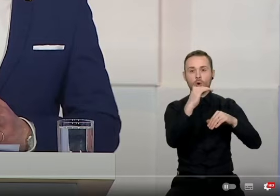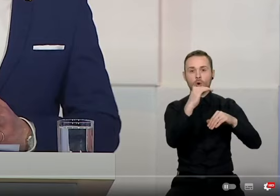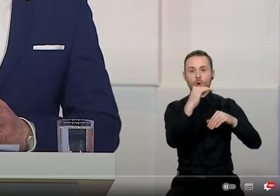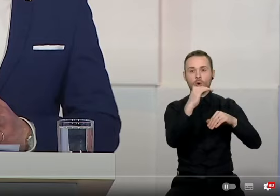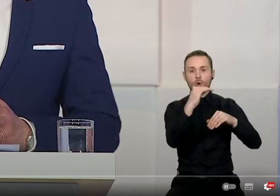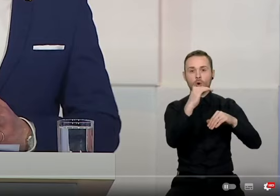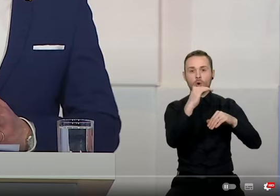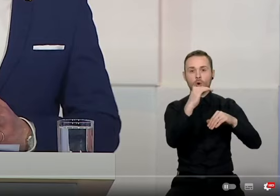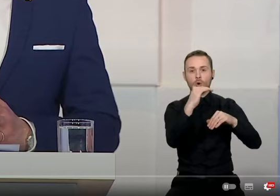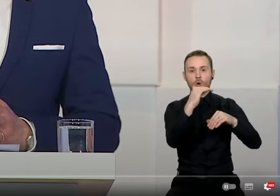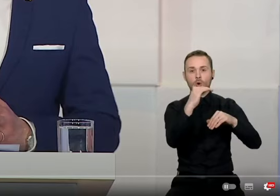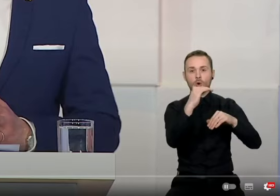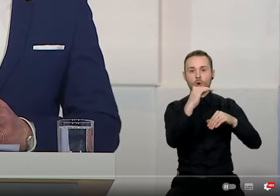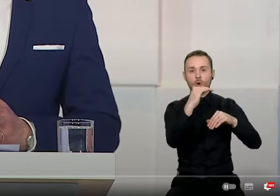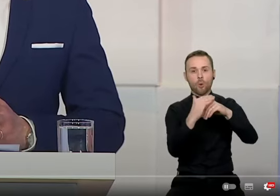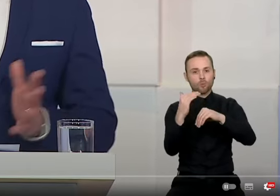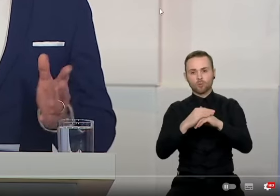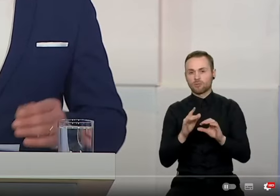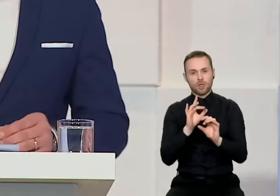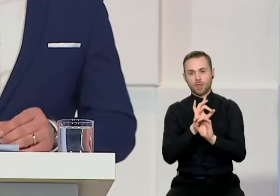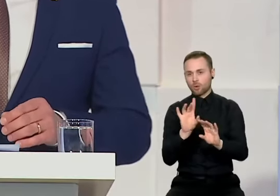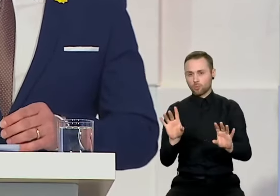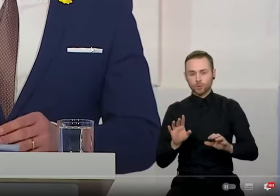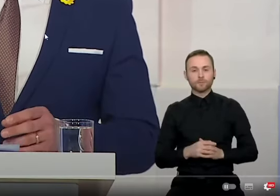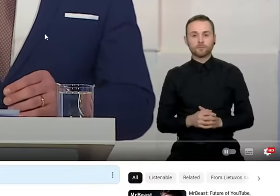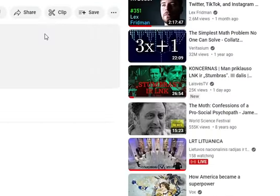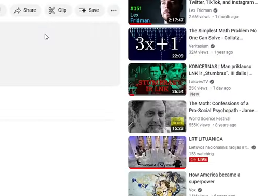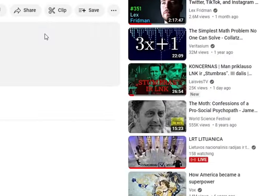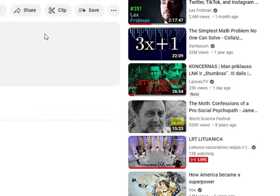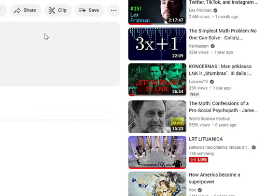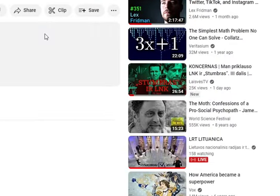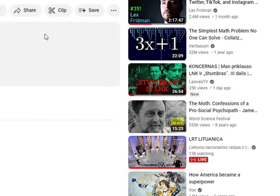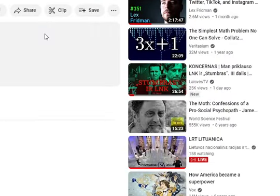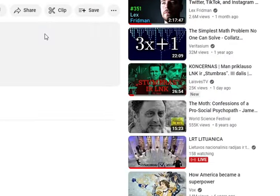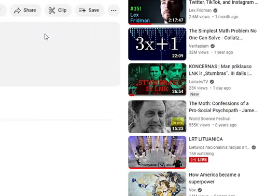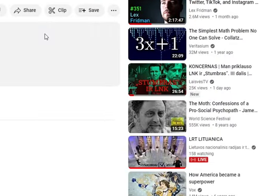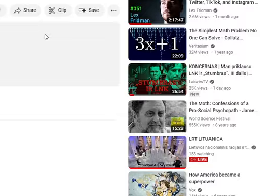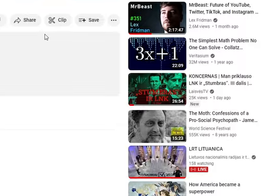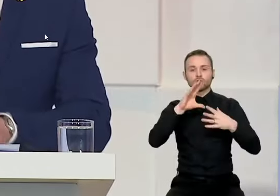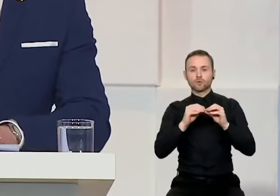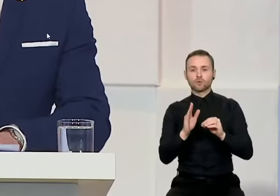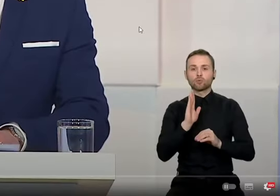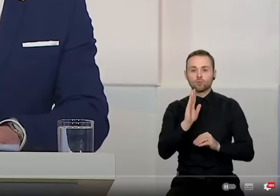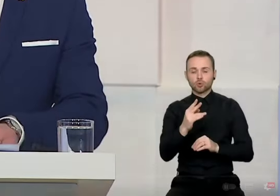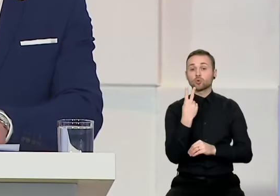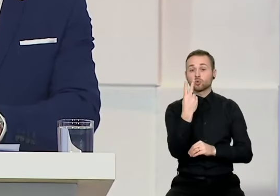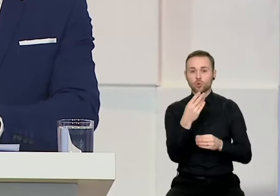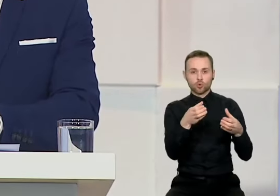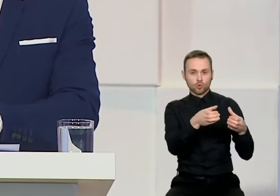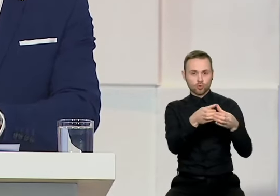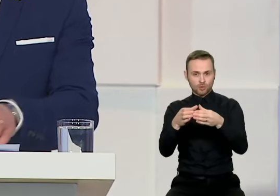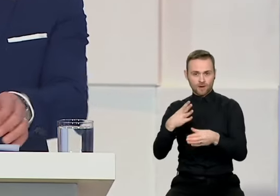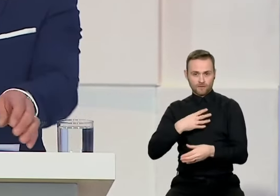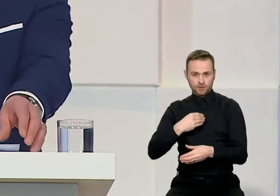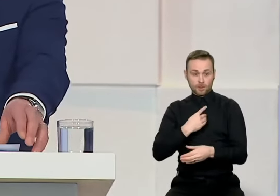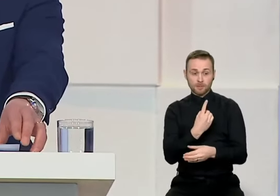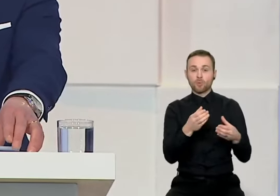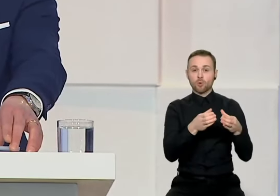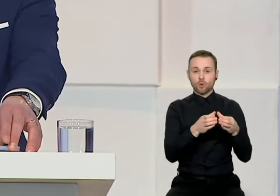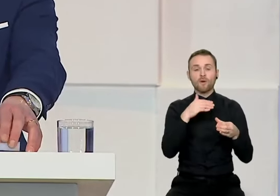Kodėl niekur nerašo tada? Burtai taip pat lėmė, kad kaip žinia... Nes pagal tos nuostatas tai skaitosi kaip politinė reklama.